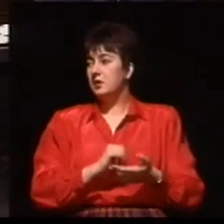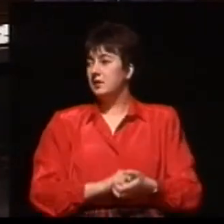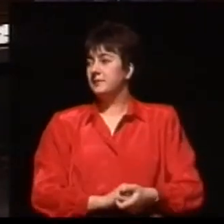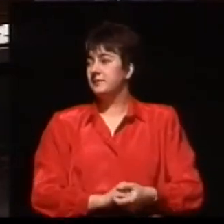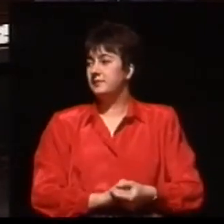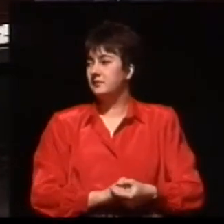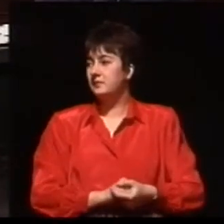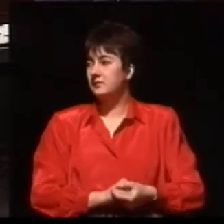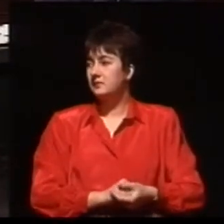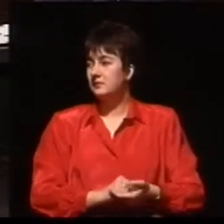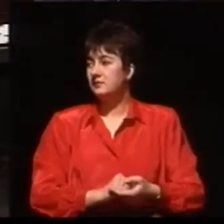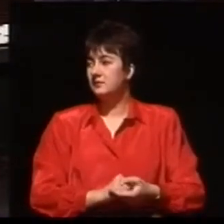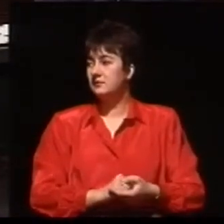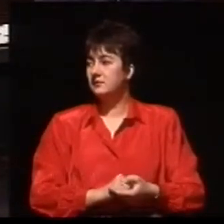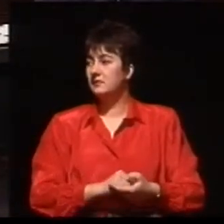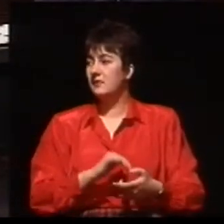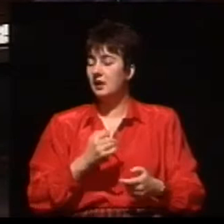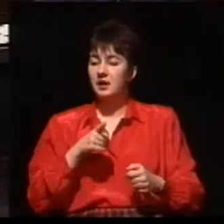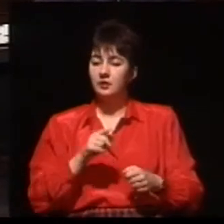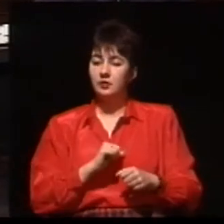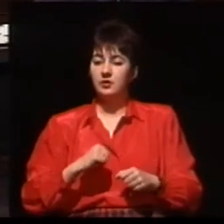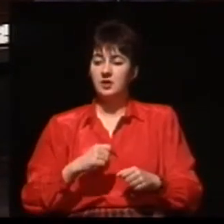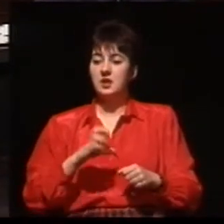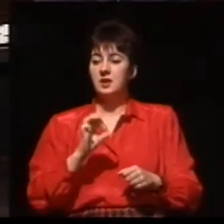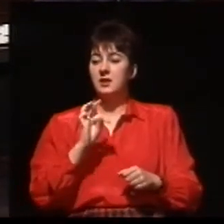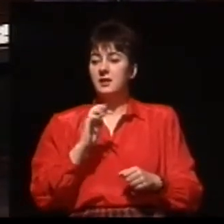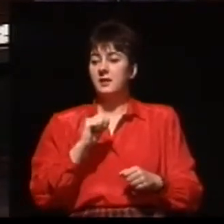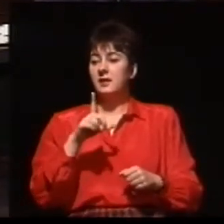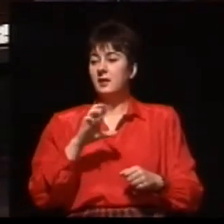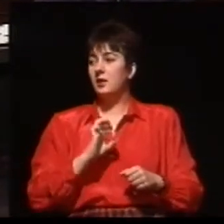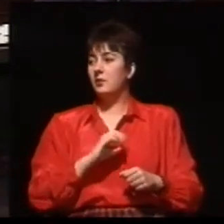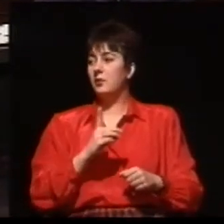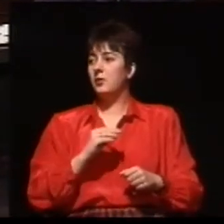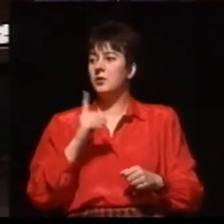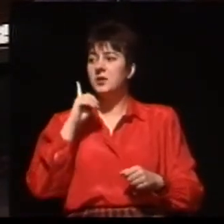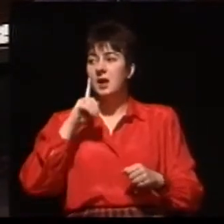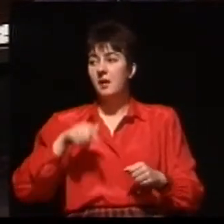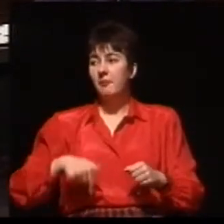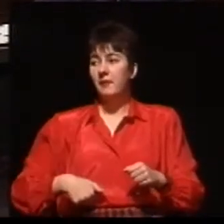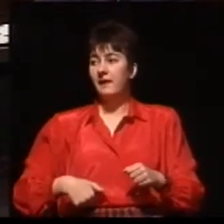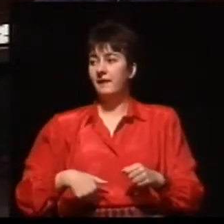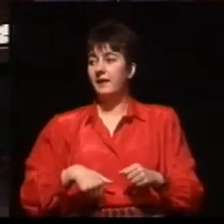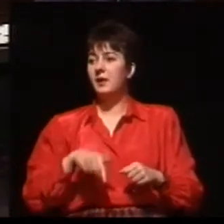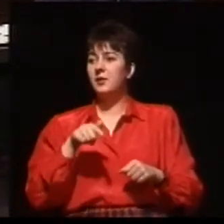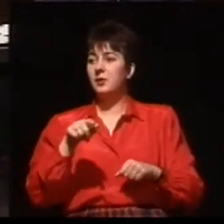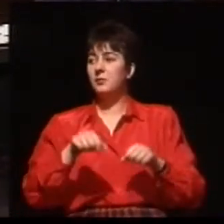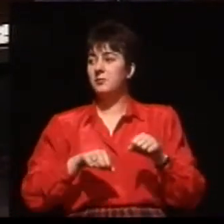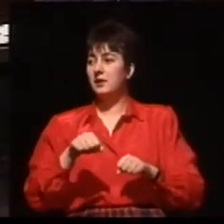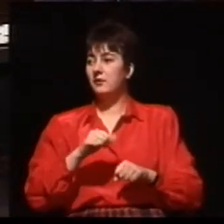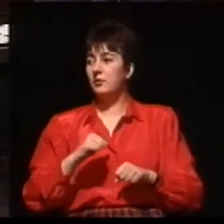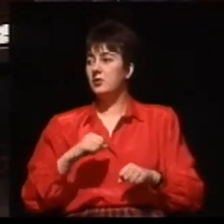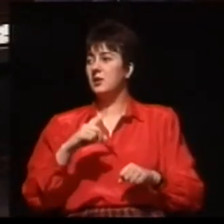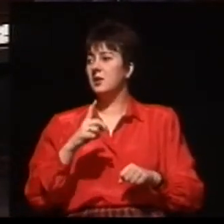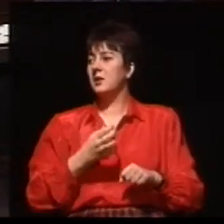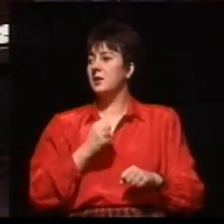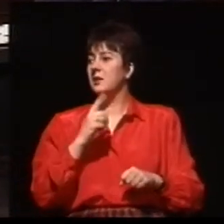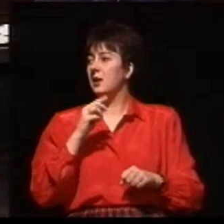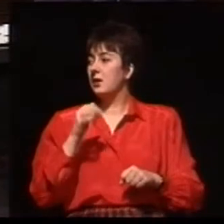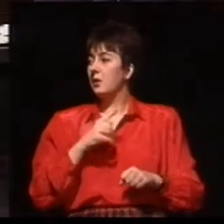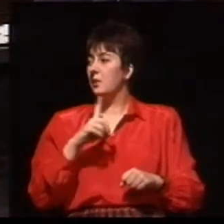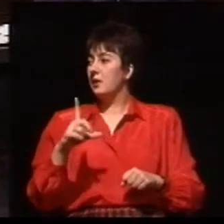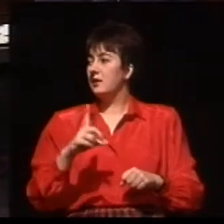jakiś przypadek, tak się złożyło, że miałem okazję być w klinice profesora Sterkersa w Paryżu. Tam